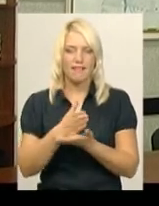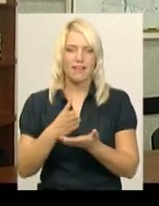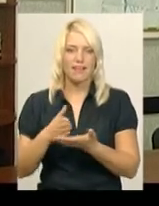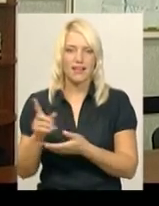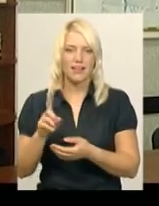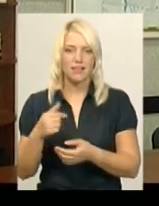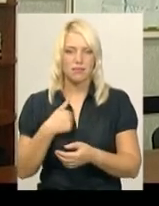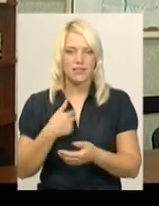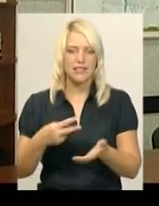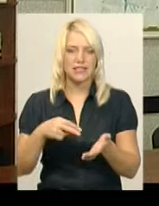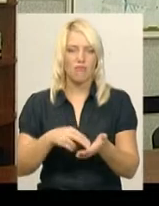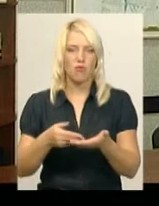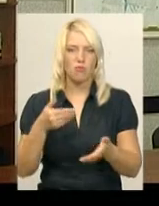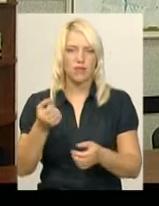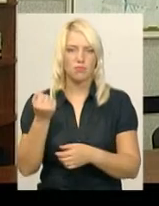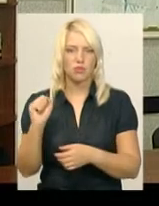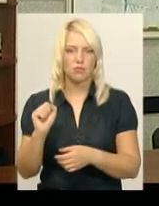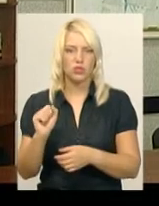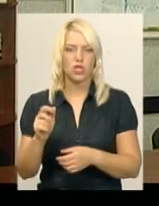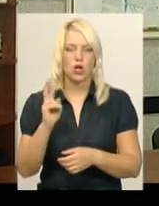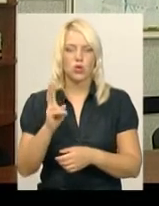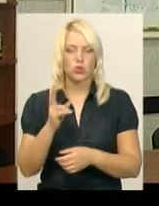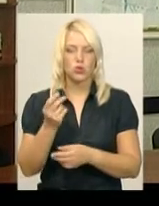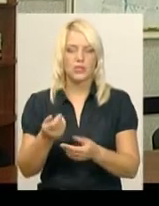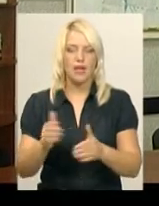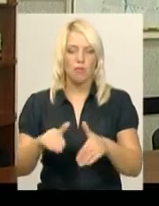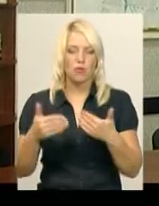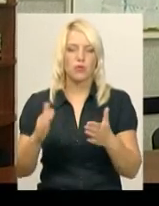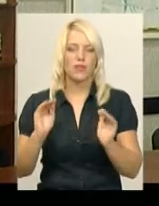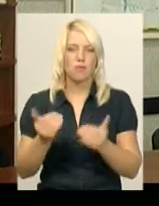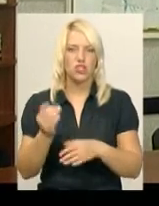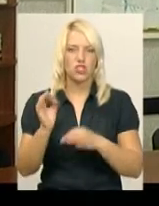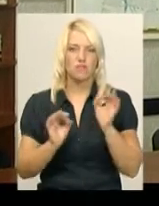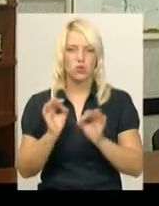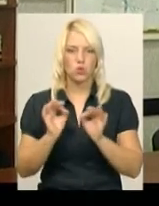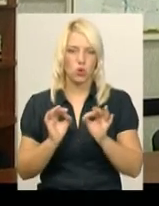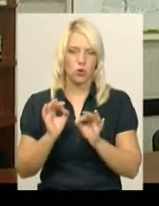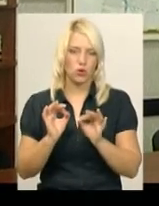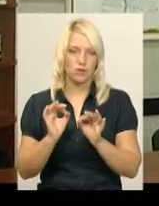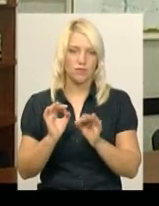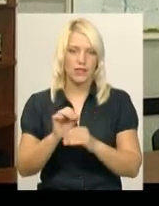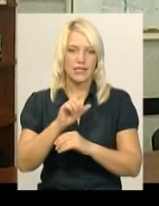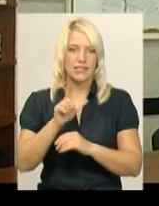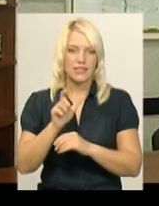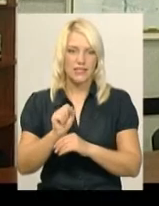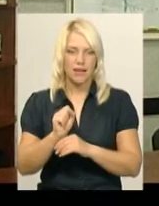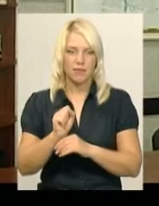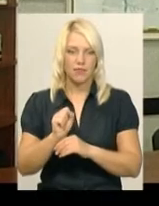переможцем. Переможе той, хто запропонує найменший відсоток за